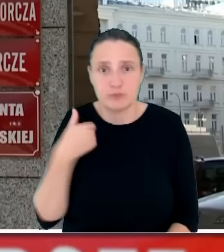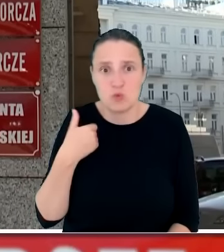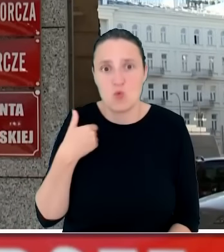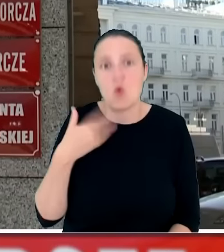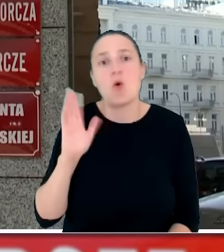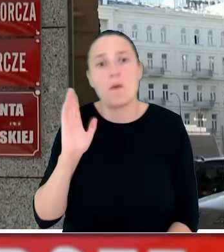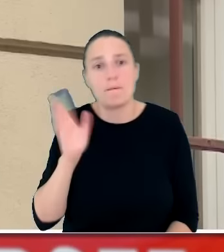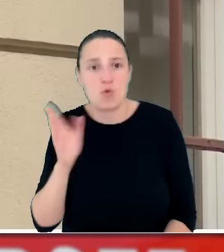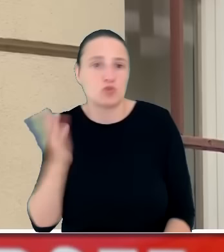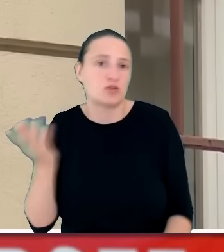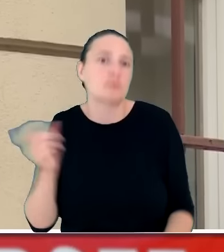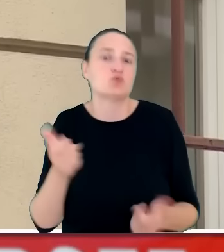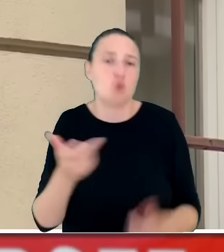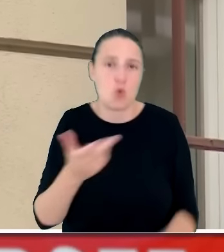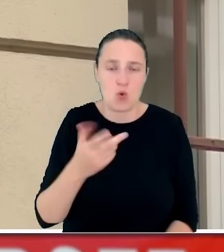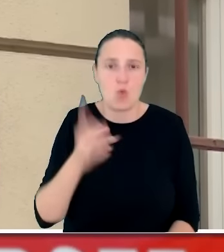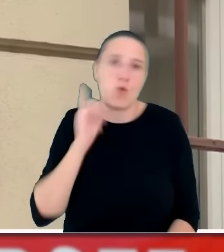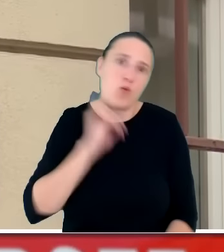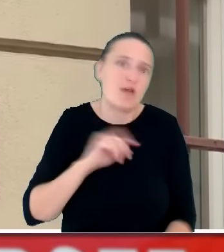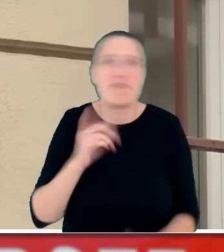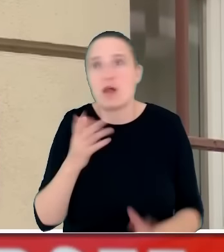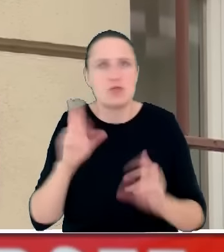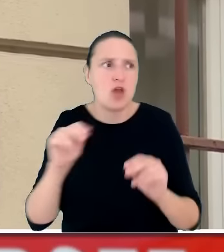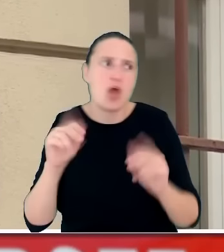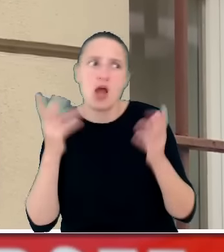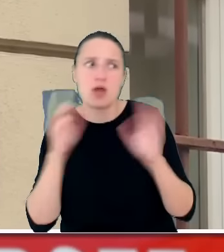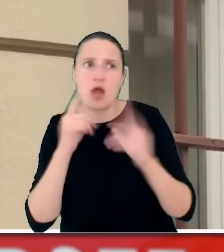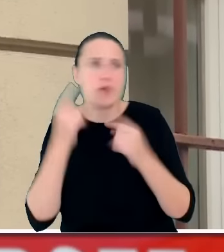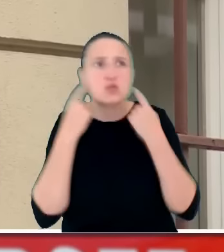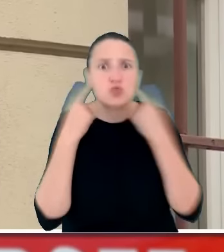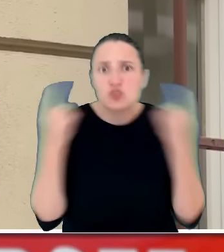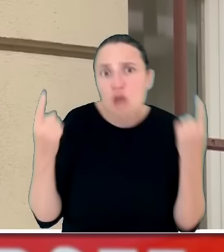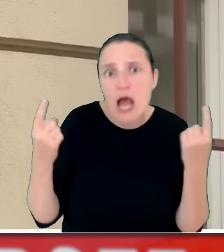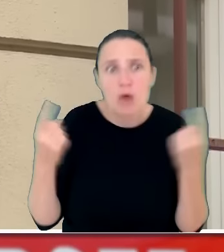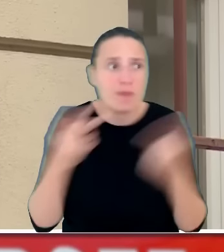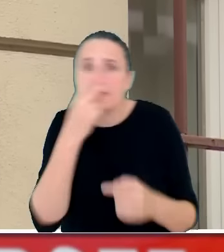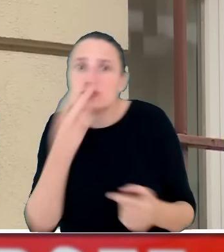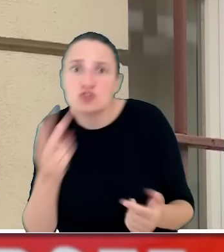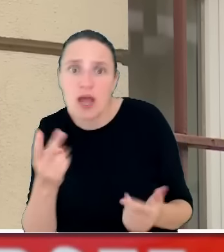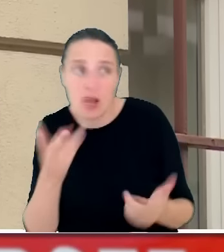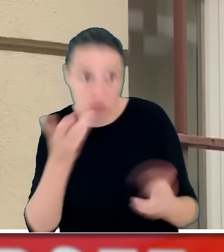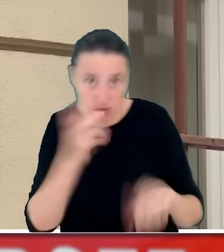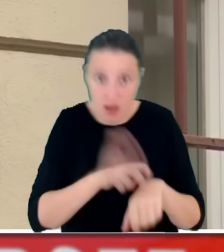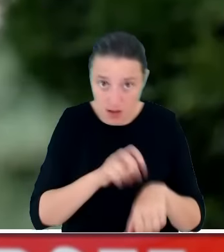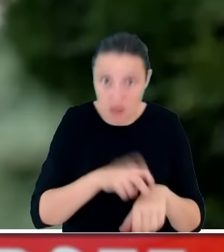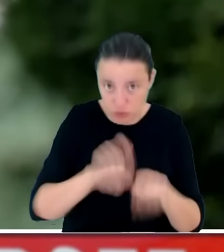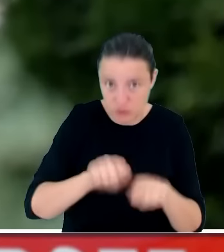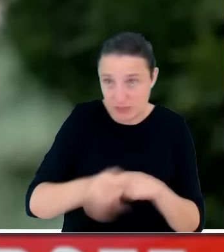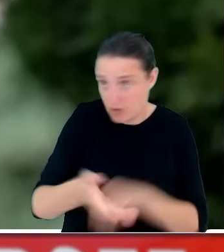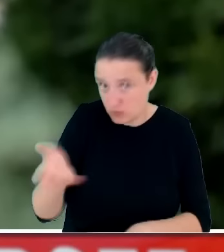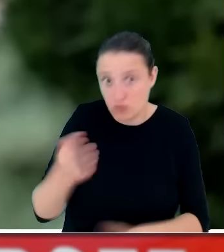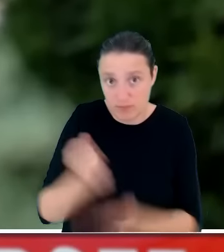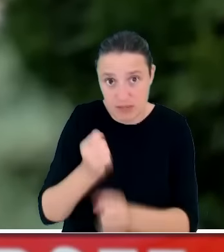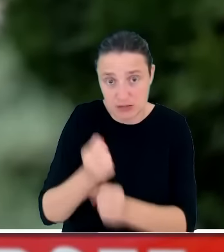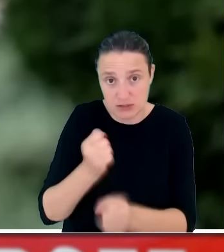że są głusi, niemi, prawda? Powinni chyba badania lekarskie jeszcze raz przejść, czy mogą w ogóle być ministrami, czy mogą pracować, bo człowiek zdrowy